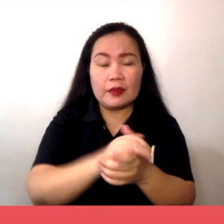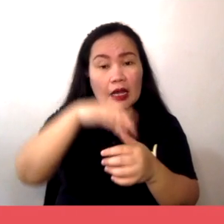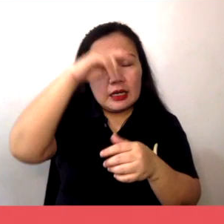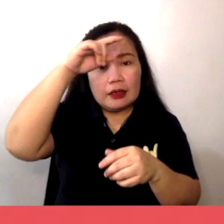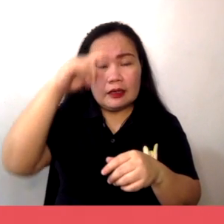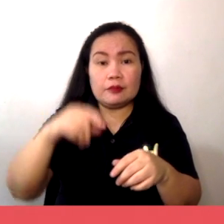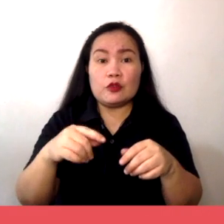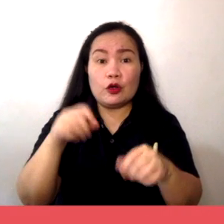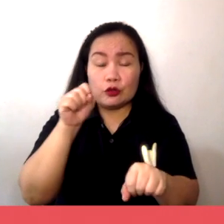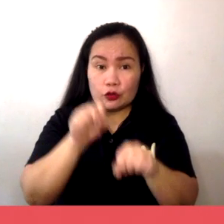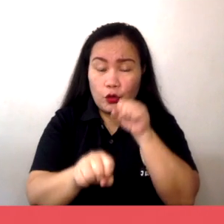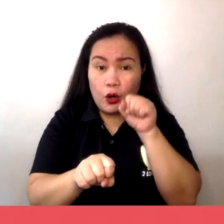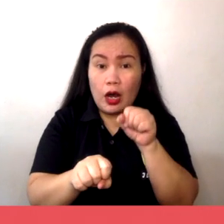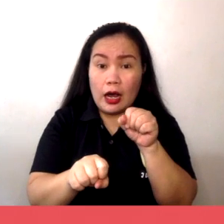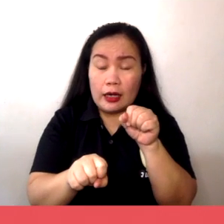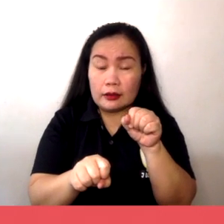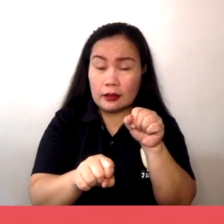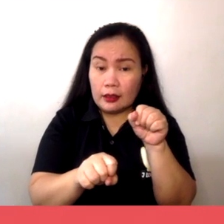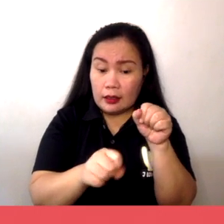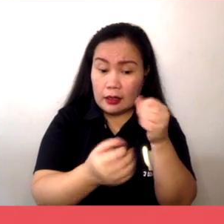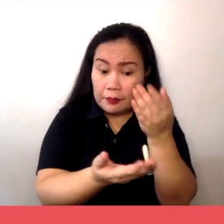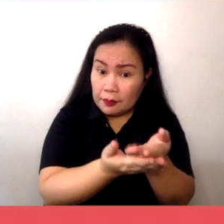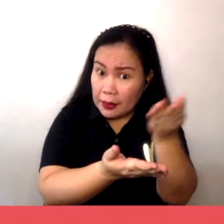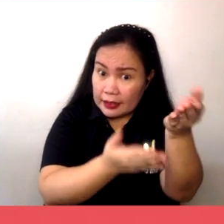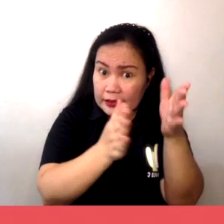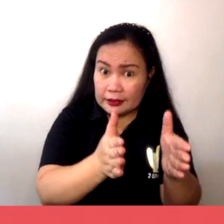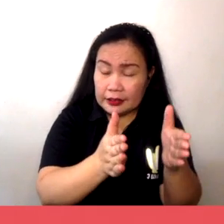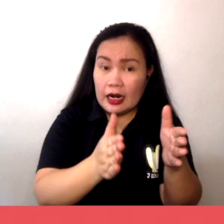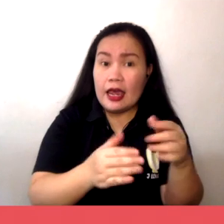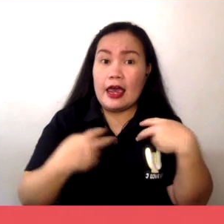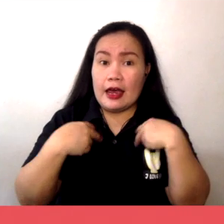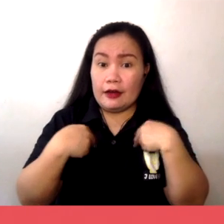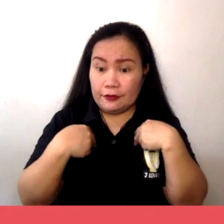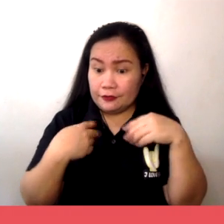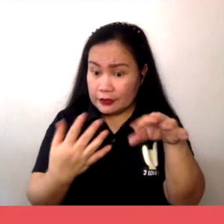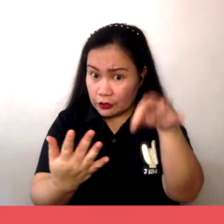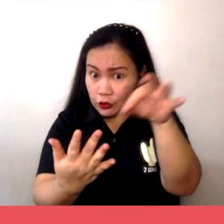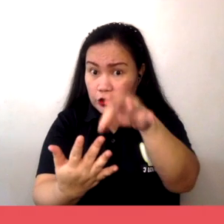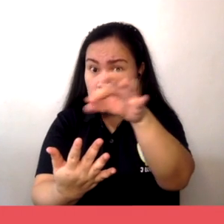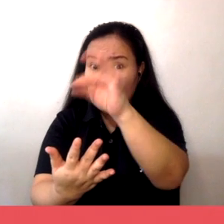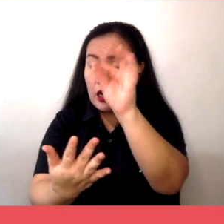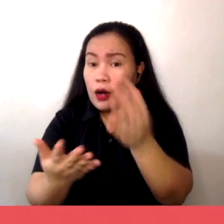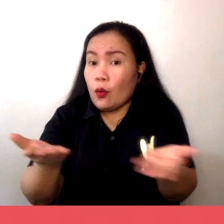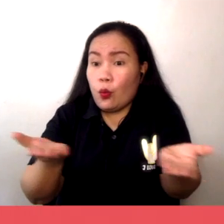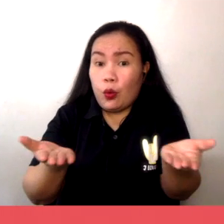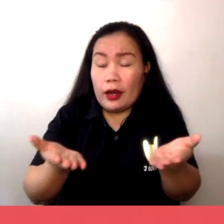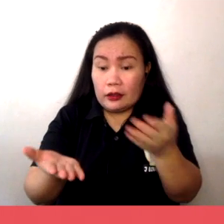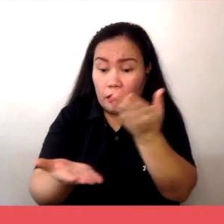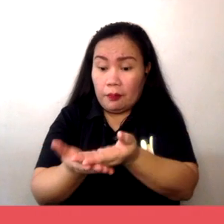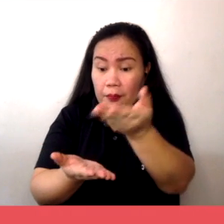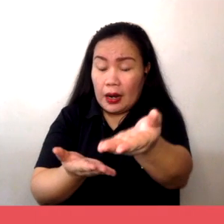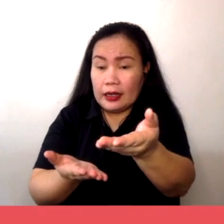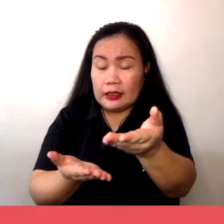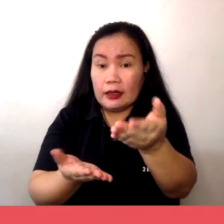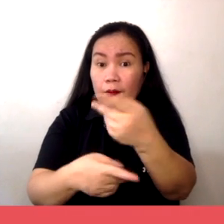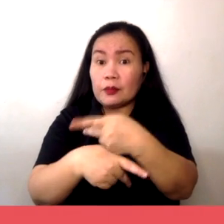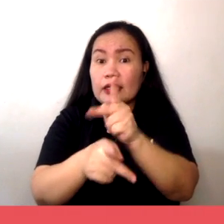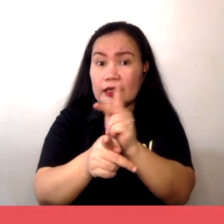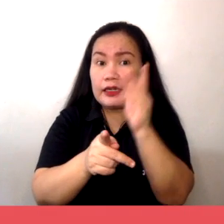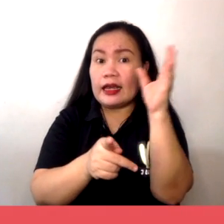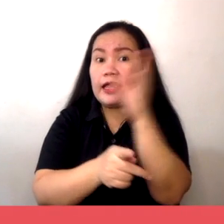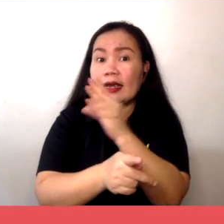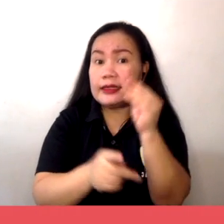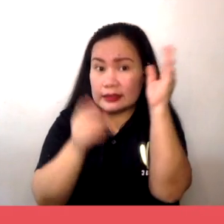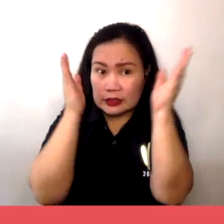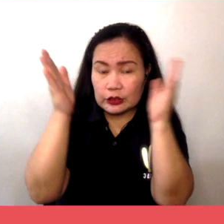dito, ang mga consumer ay may pamimilian kung saan at kanino sila maaaring bumili ng kanilang produkto at serbisyo.